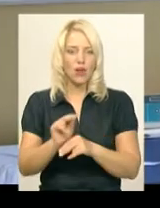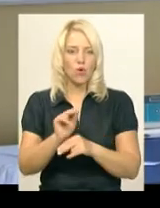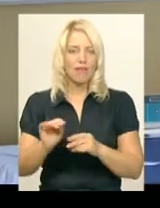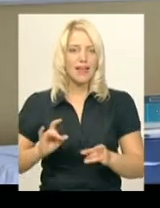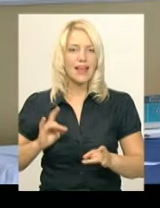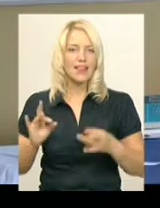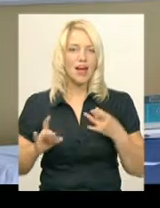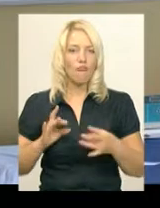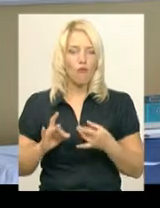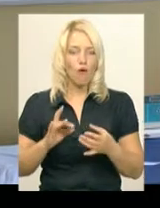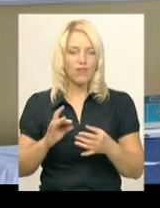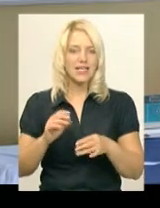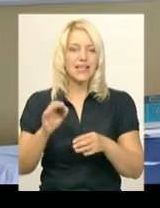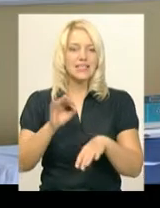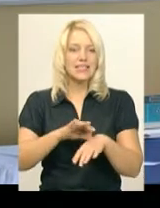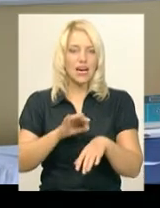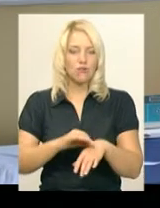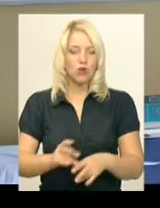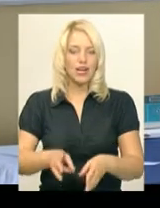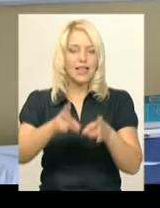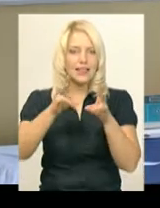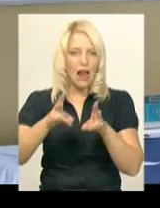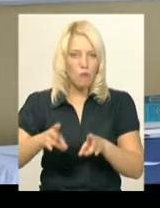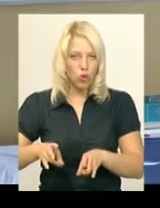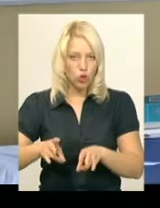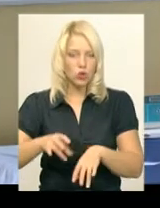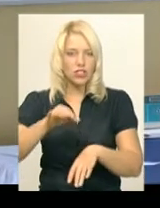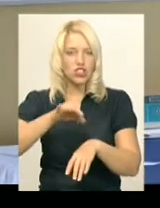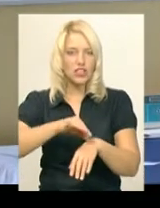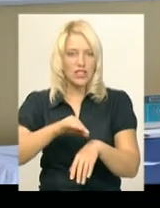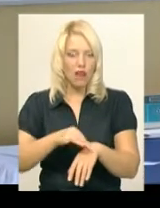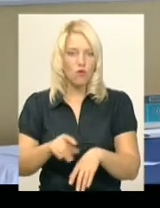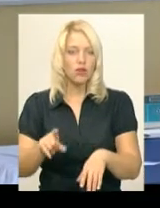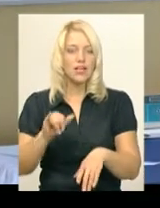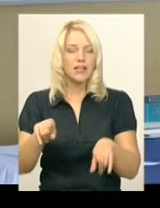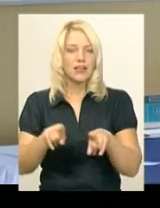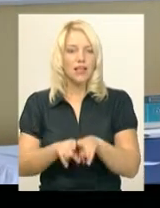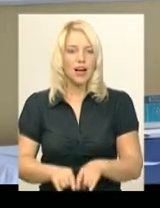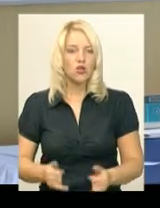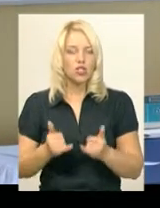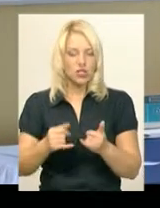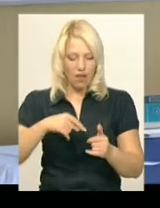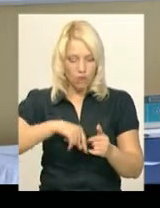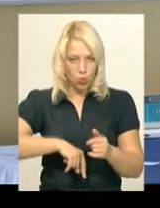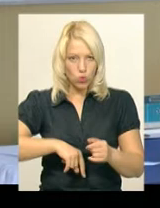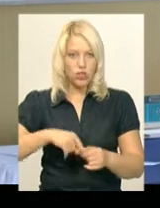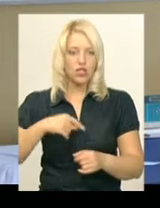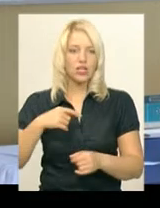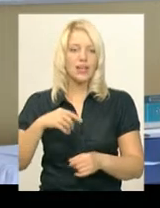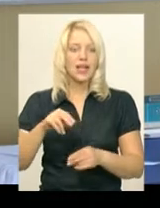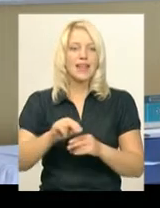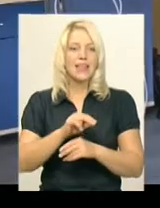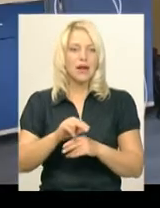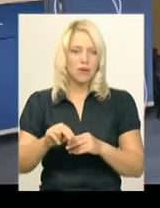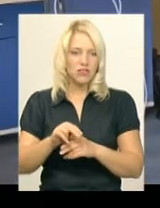захворінь, для лікування травматологічних захворінь, також для лікування внутрішніх органів, терапевтичних